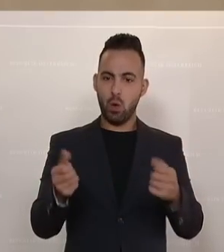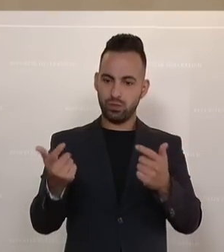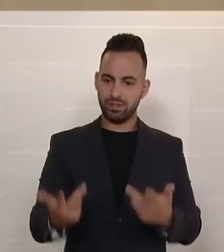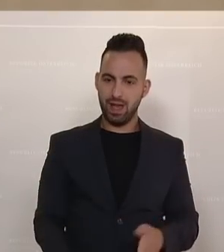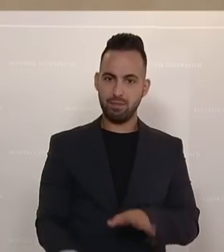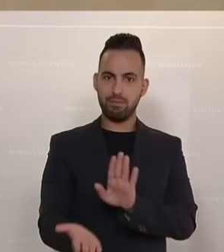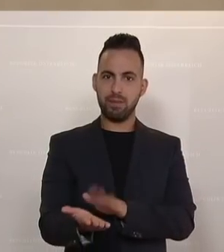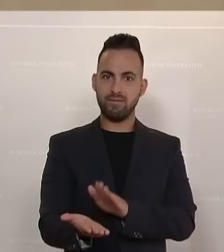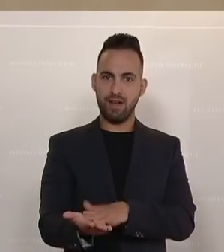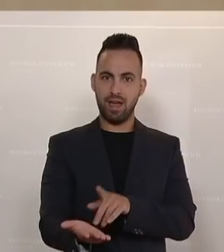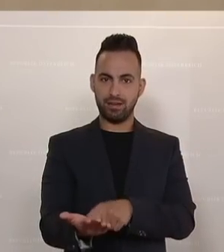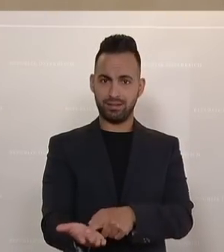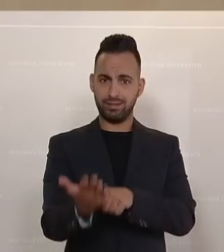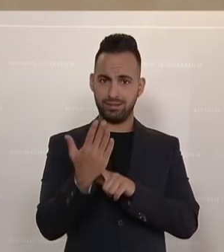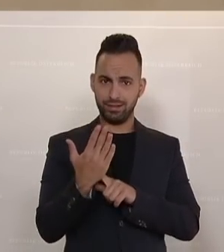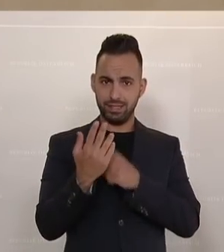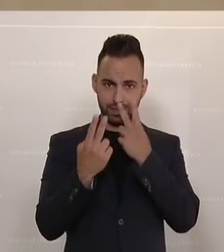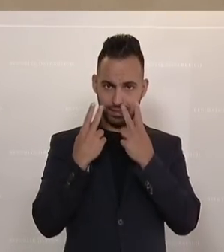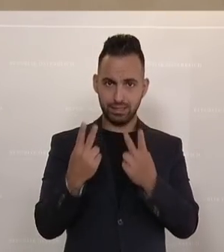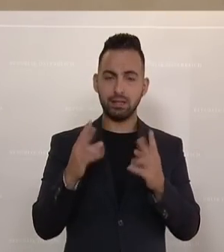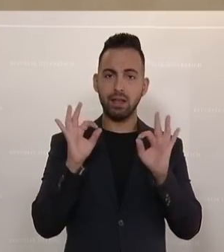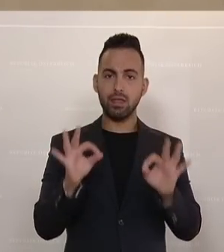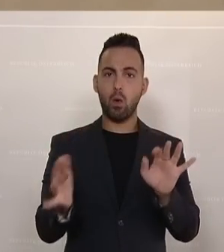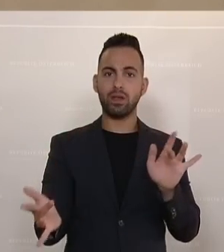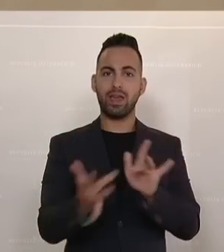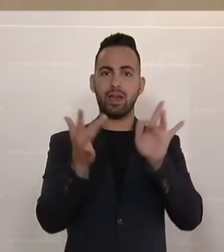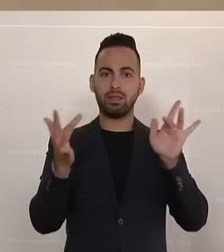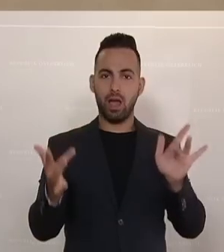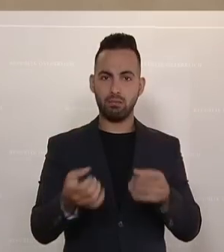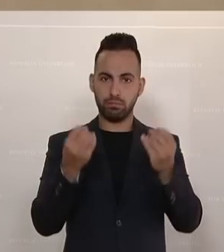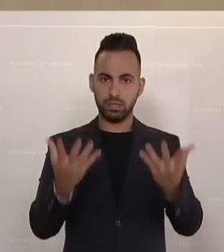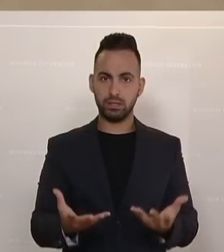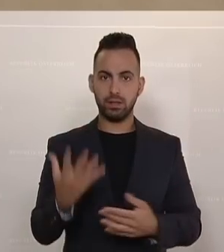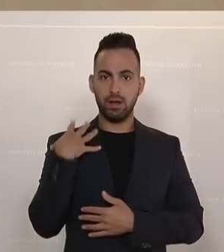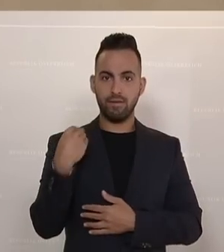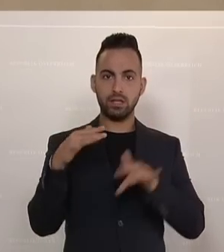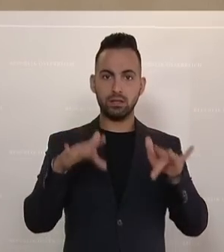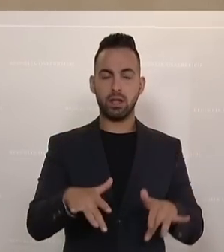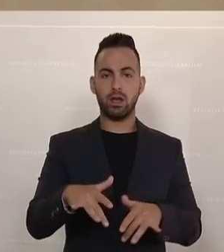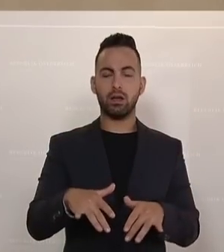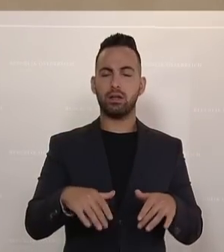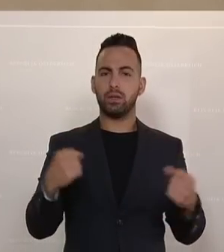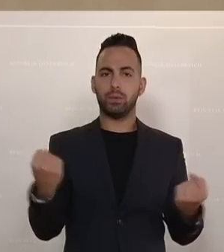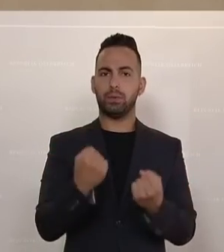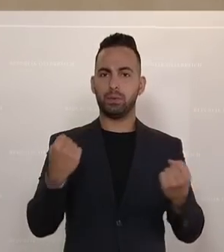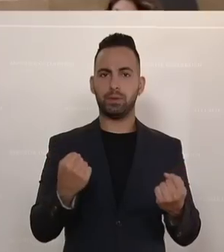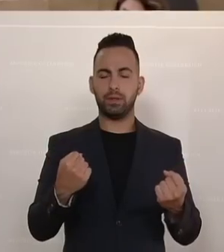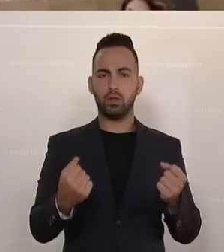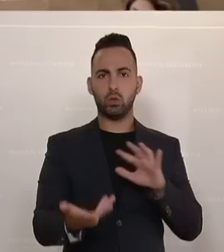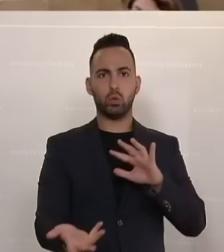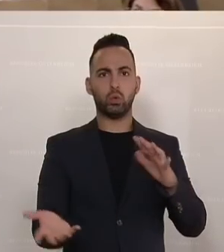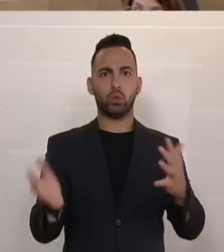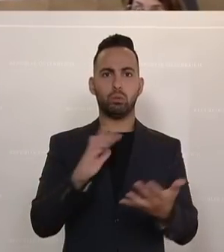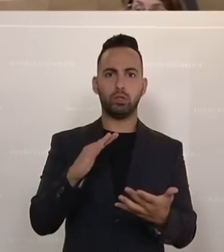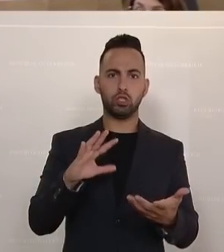Zahlen, die Sie ja jetzt auch bestätigt haben, das Gegenteil. Es ist wieder total in die Gegenrichtung